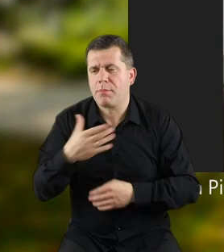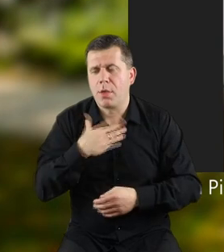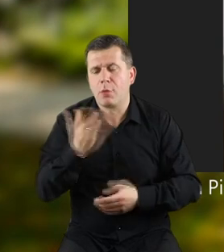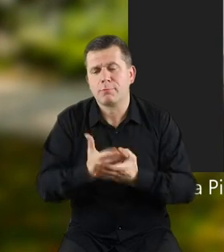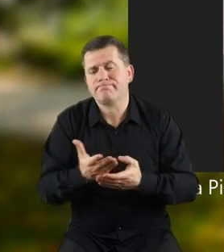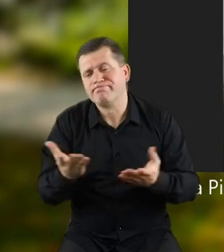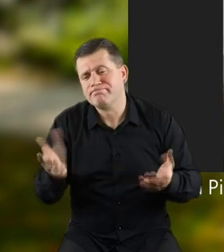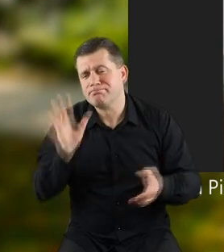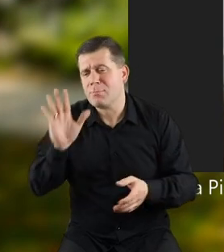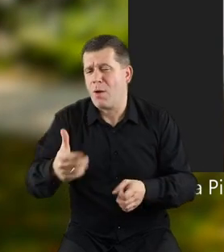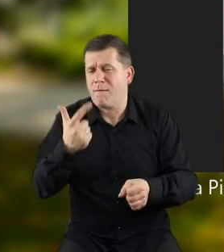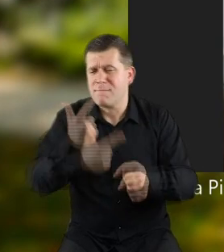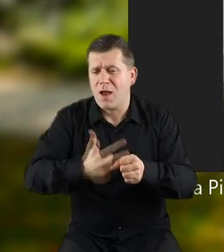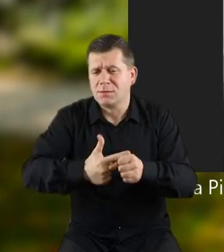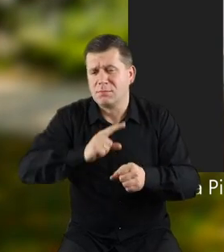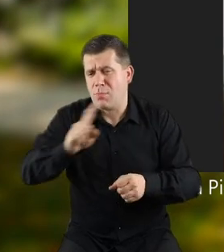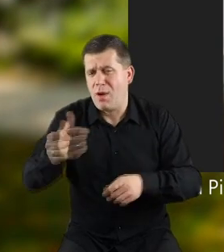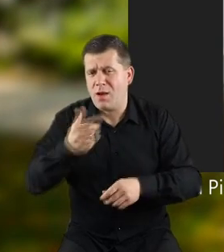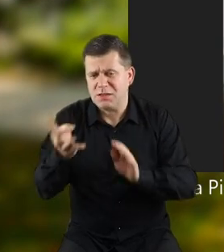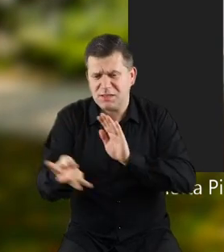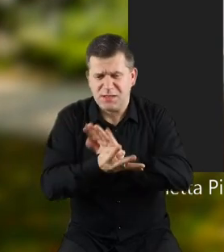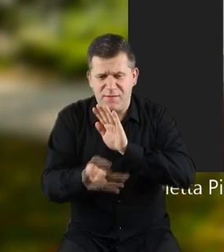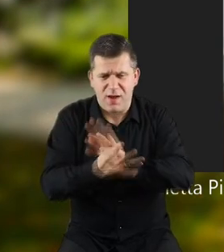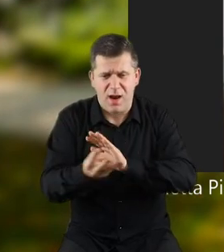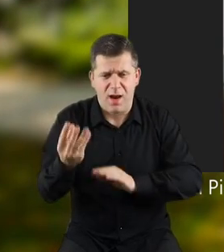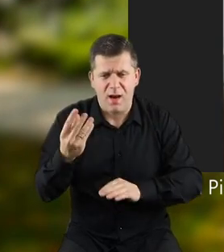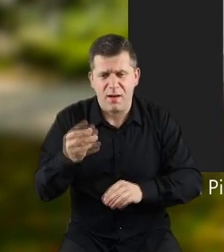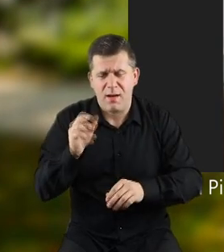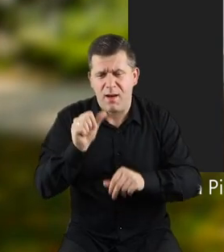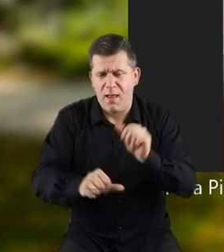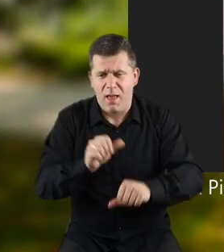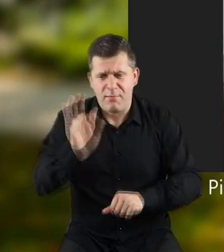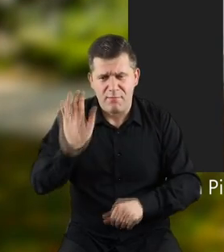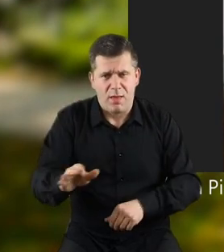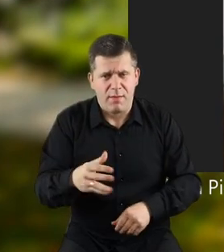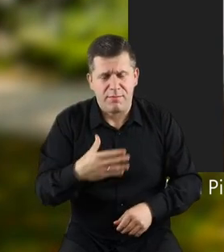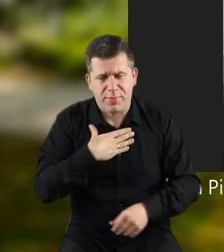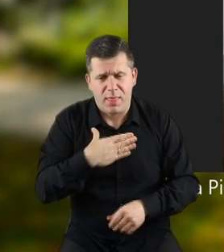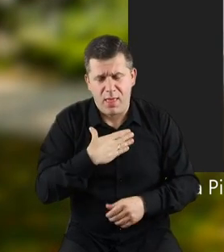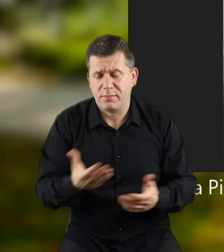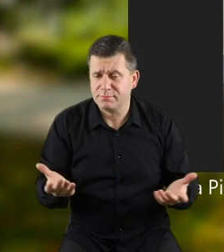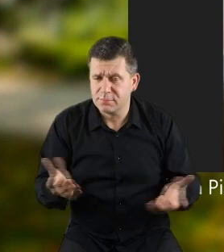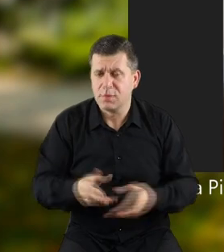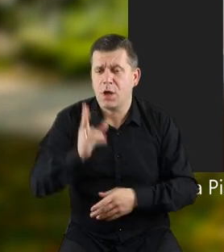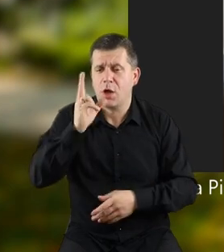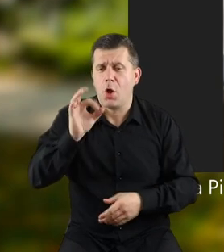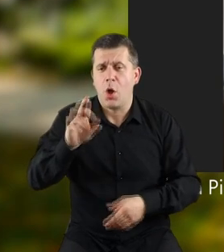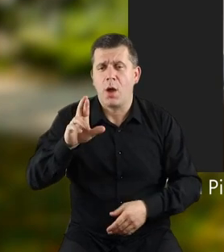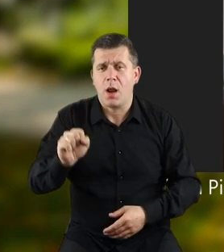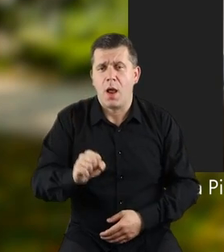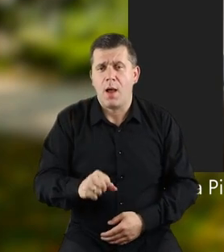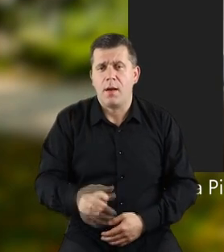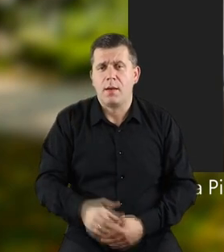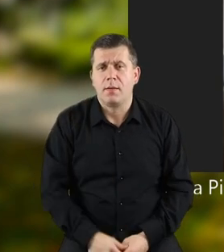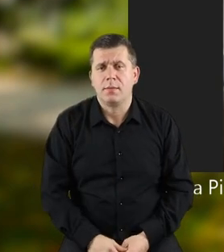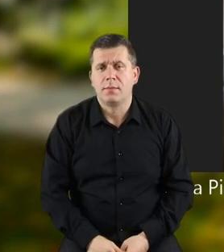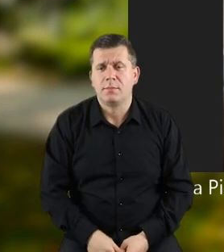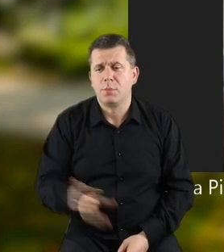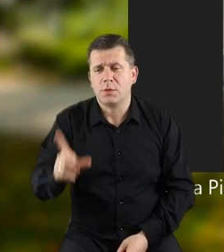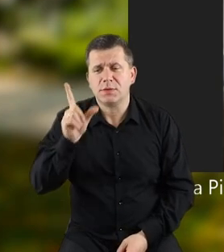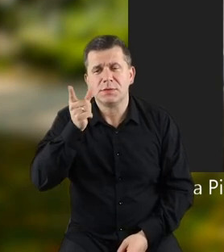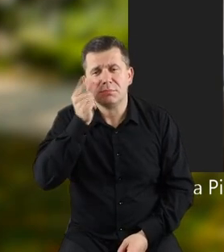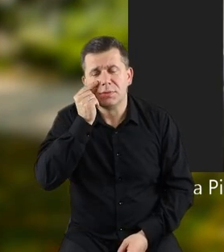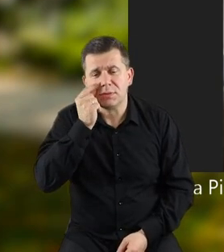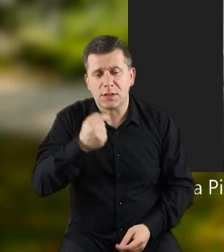Kora, no odeszła, bo miała już dwadzieścia, prawie lat, miała dziewiętnaście lat, no i słuchajcie, Kora chodziła